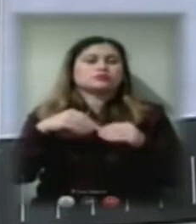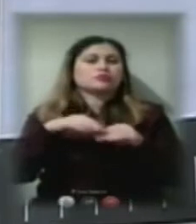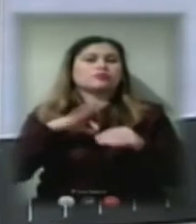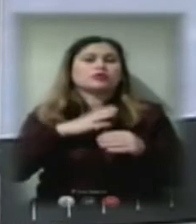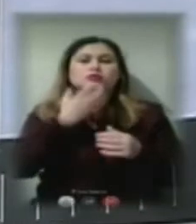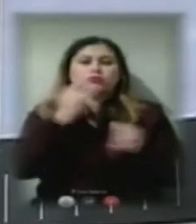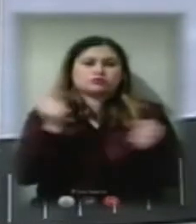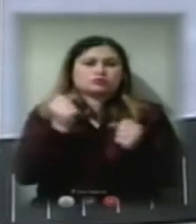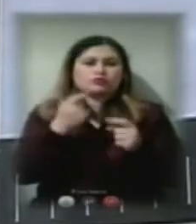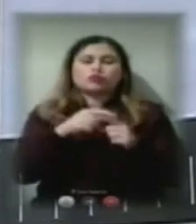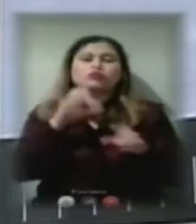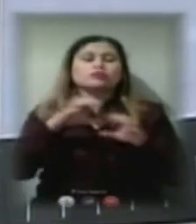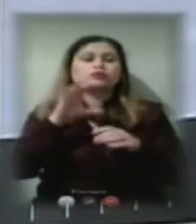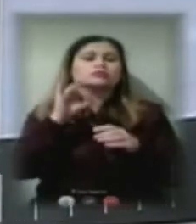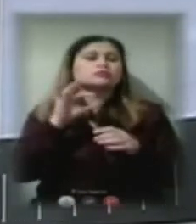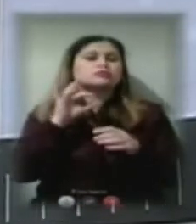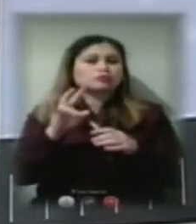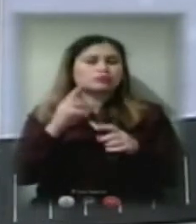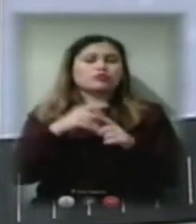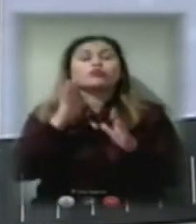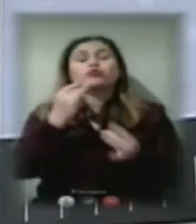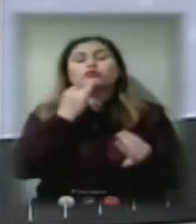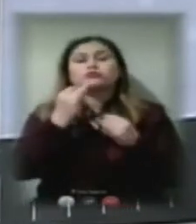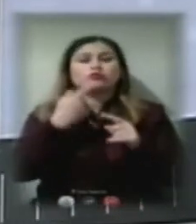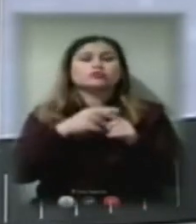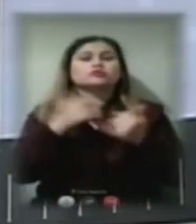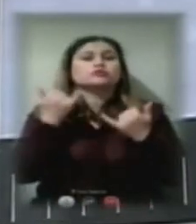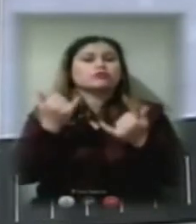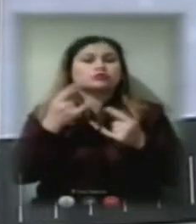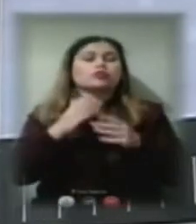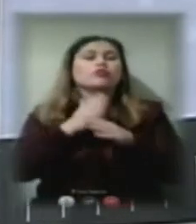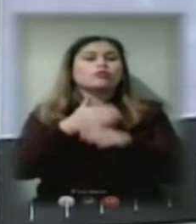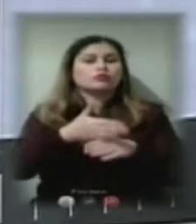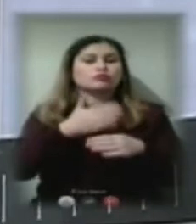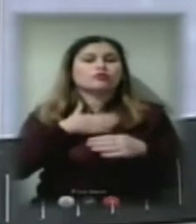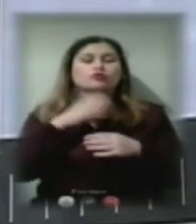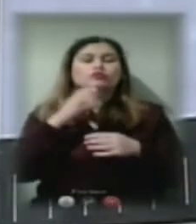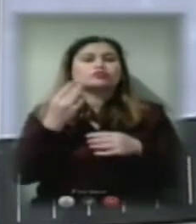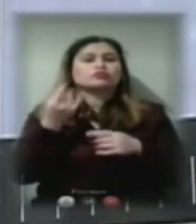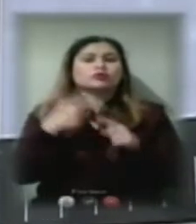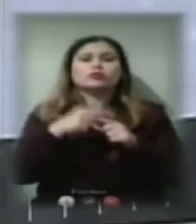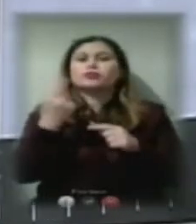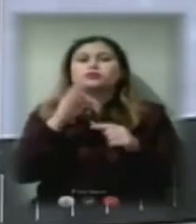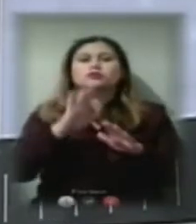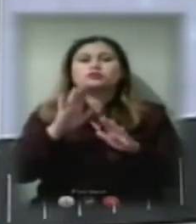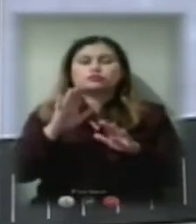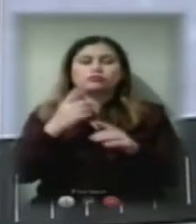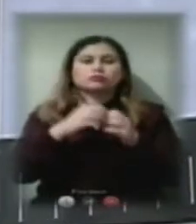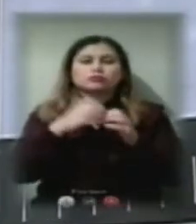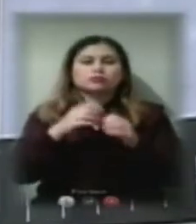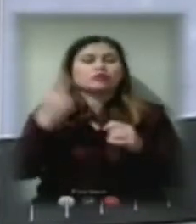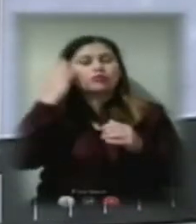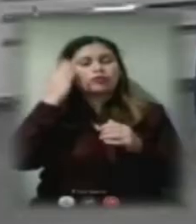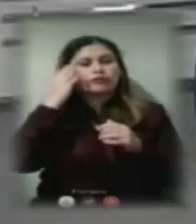опалювального сезону будемо говорити сьогодні із гостем нашої студії. Це перший заступник Херсонського міського голови Ігор